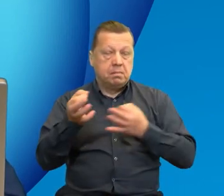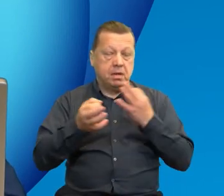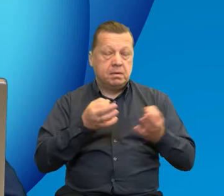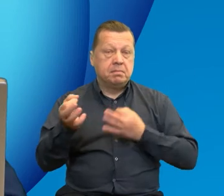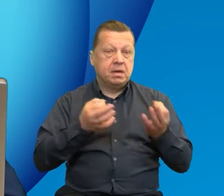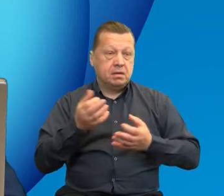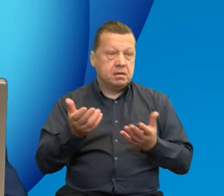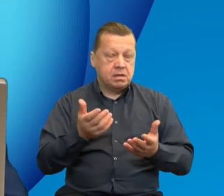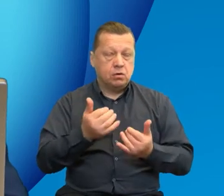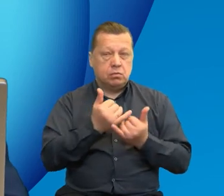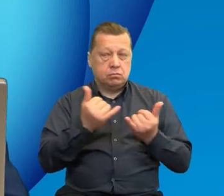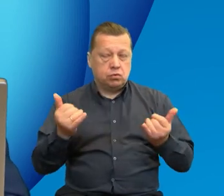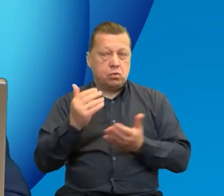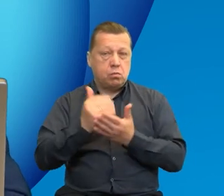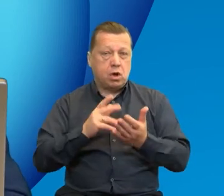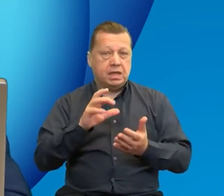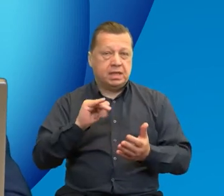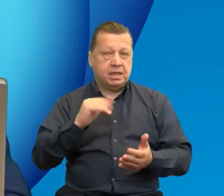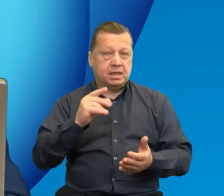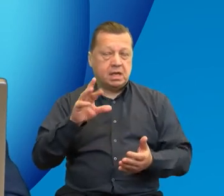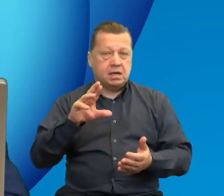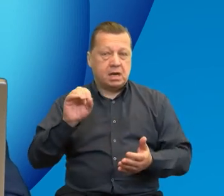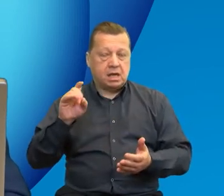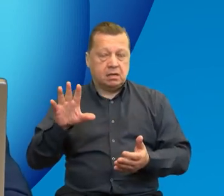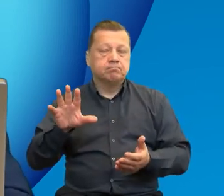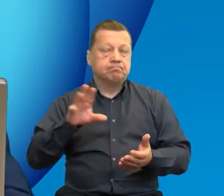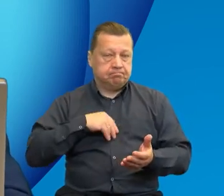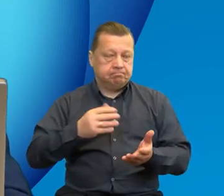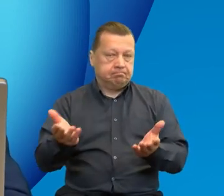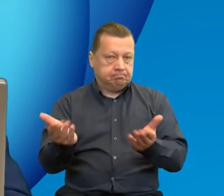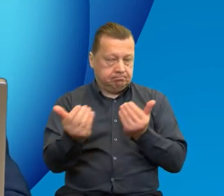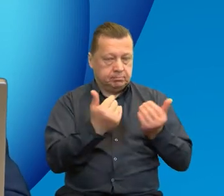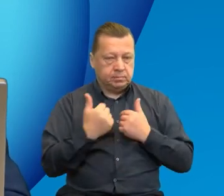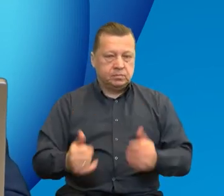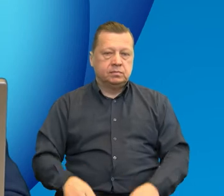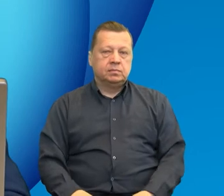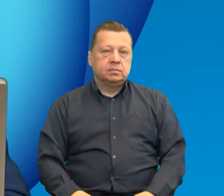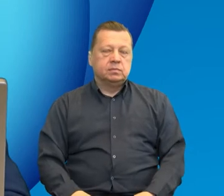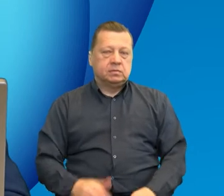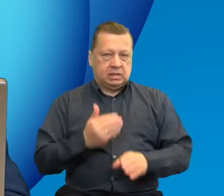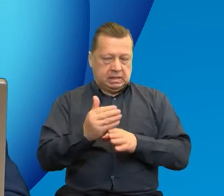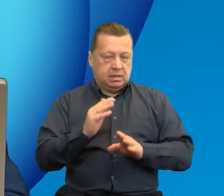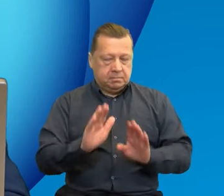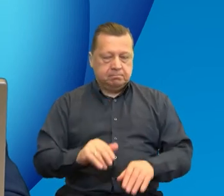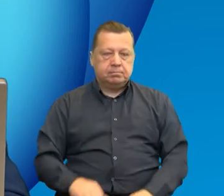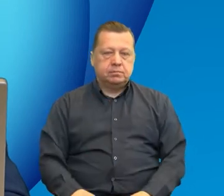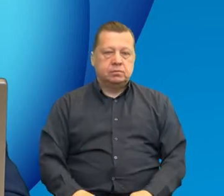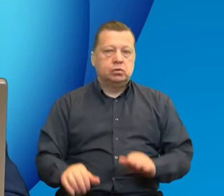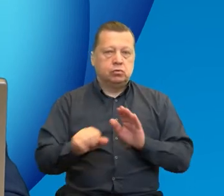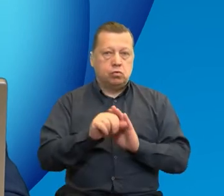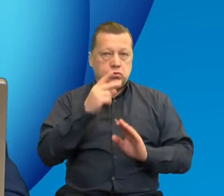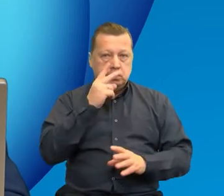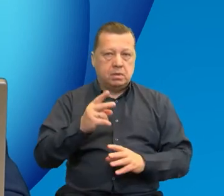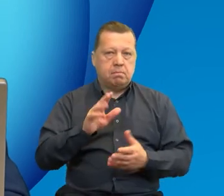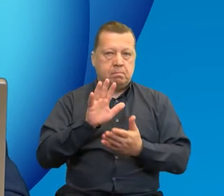wszelkich dotyczących programów Interreg. Czekamy na Państwa pytania. Widzimy się, proszę Państwa, za 15